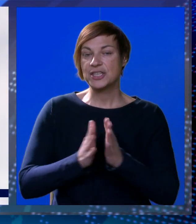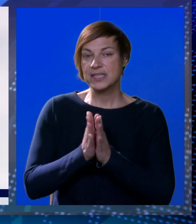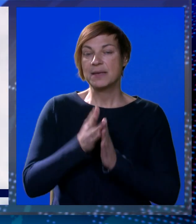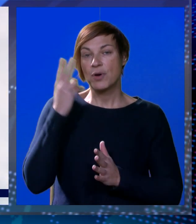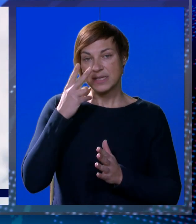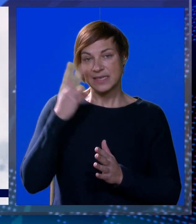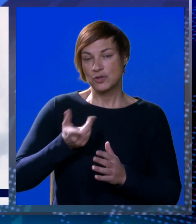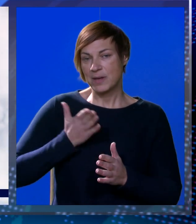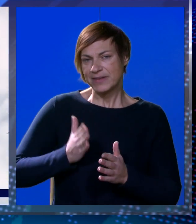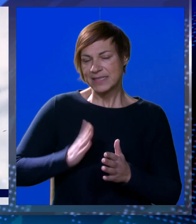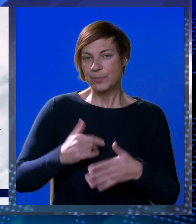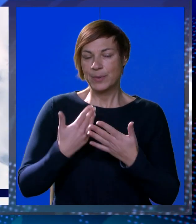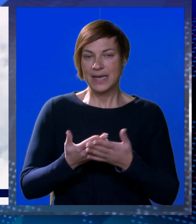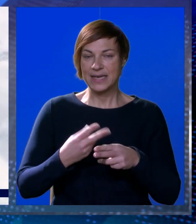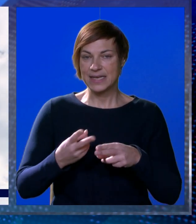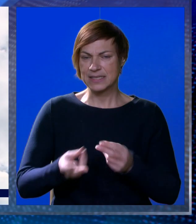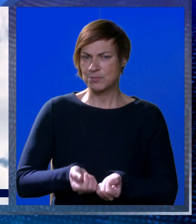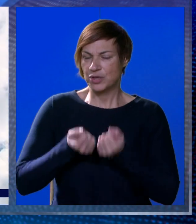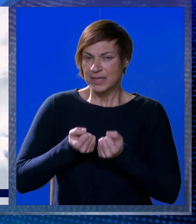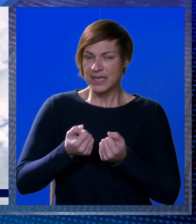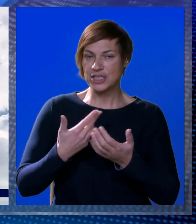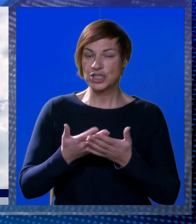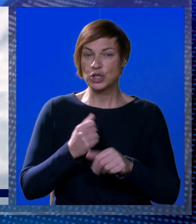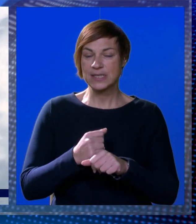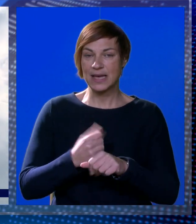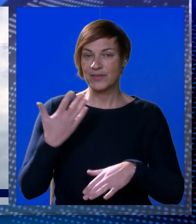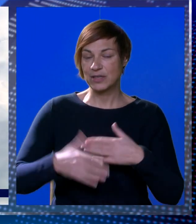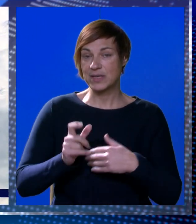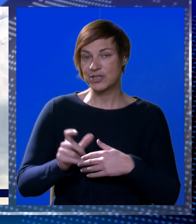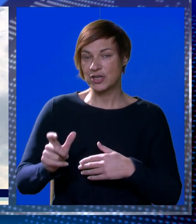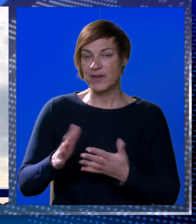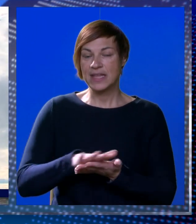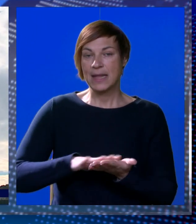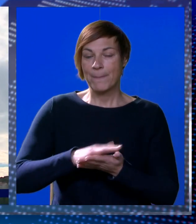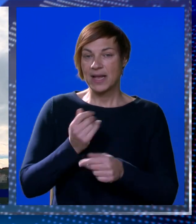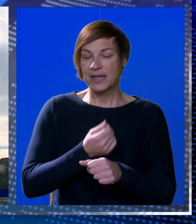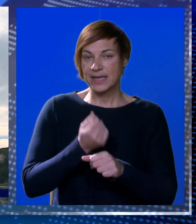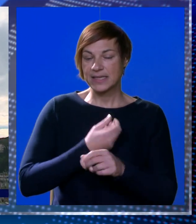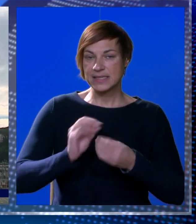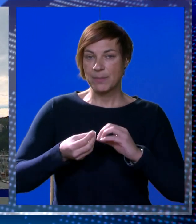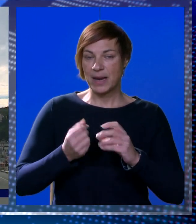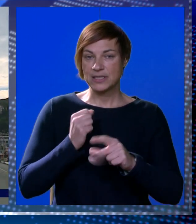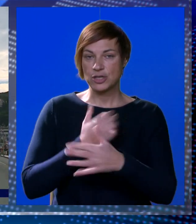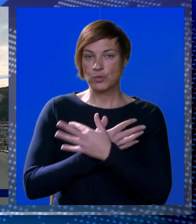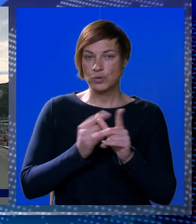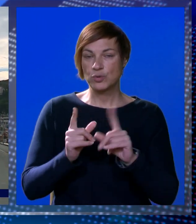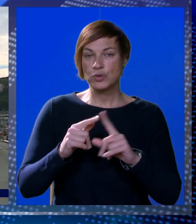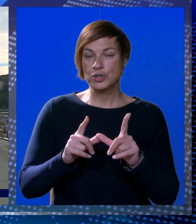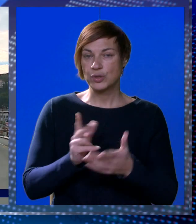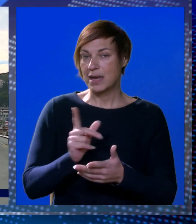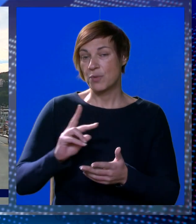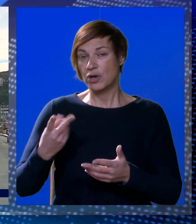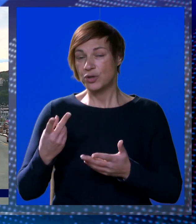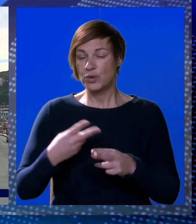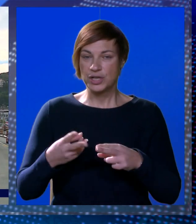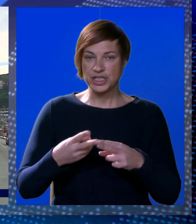Građani se mole za razumijevanje i strpljenje, jer se zbog kompleksnosti ovih zahvata u završnoj fazi temeljite rekonstrukcije Gruške place nije